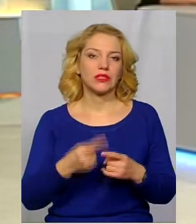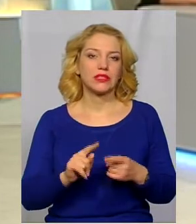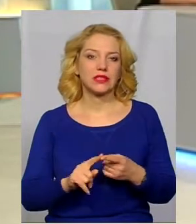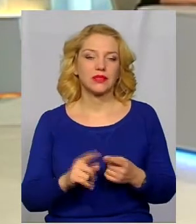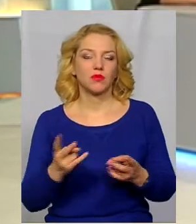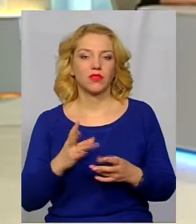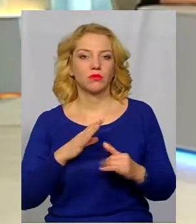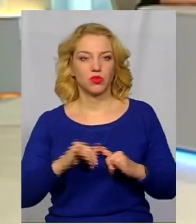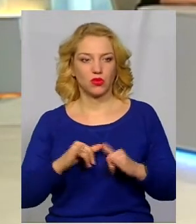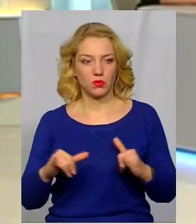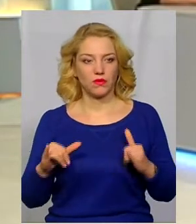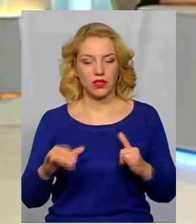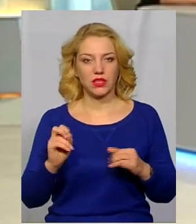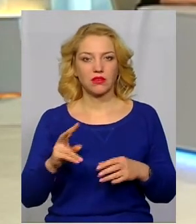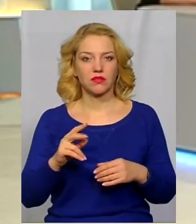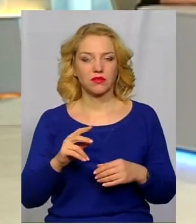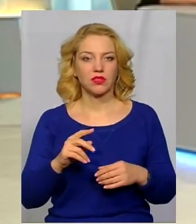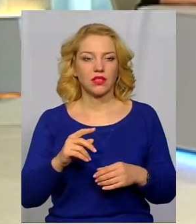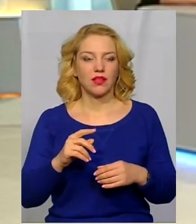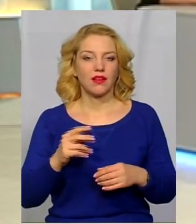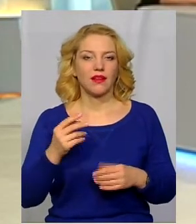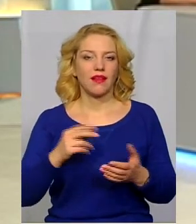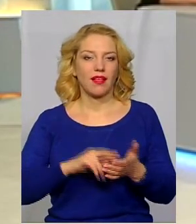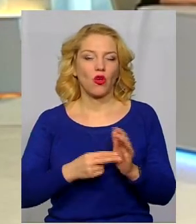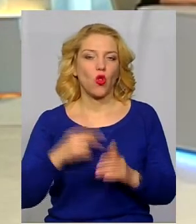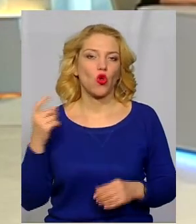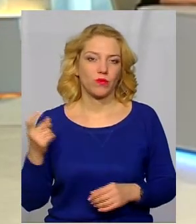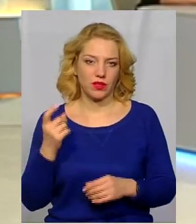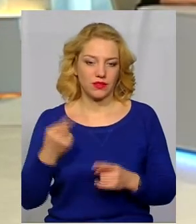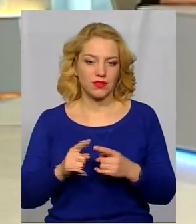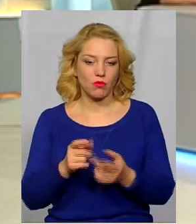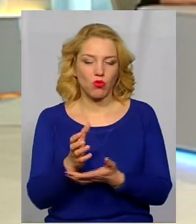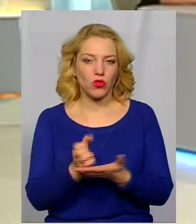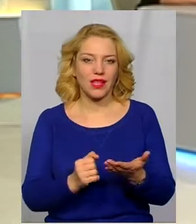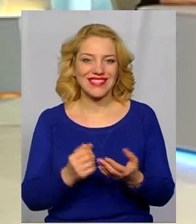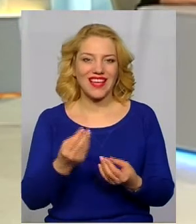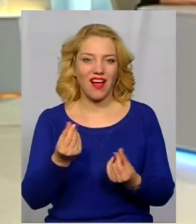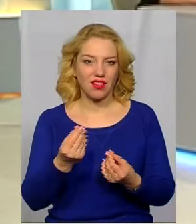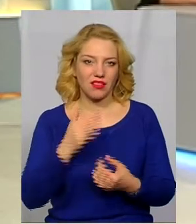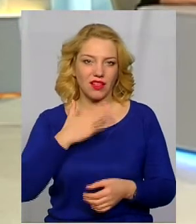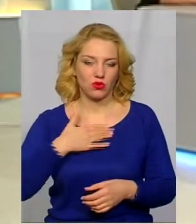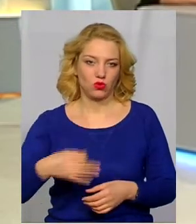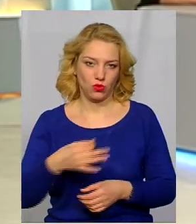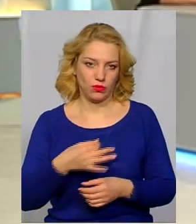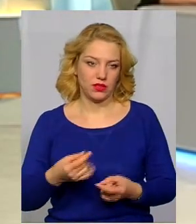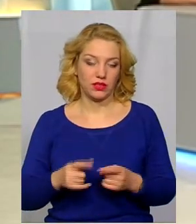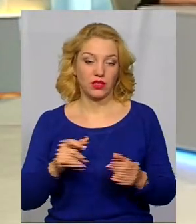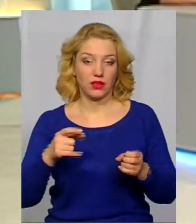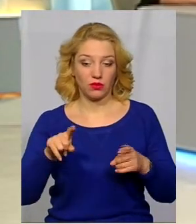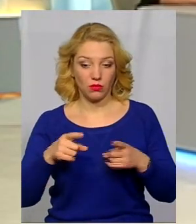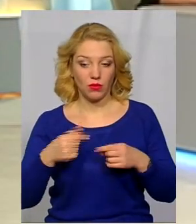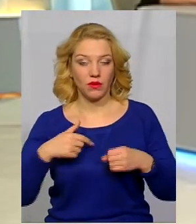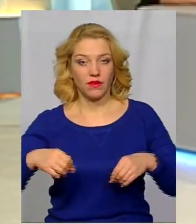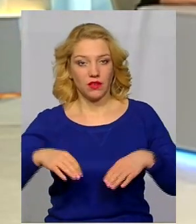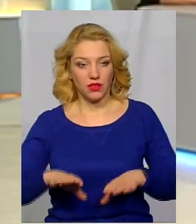зору економічної. Бо це є також потенціал економічний нашої області. Ми, розуміючи це, також вирішили, що